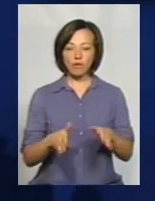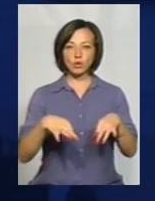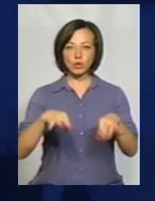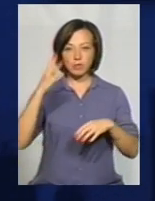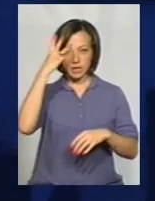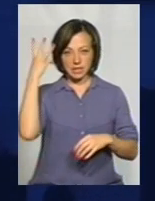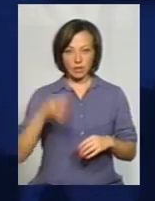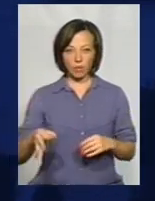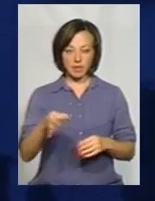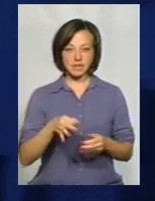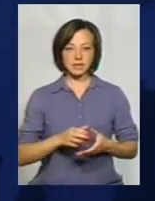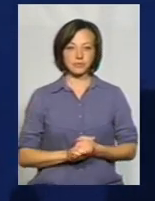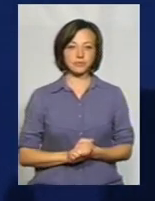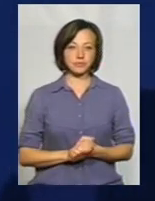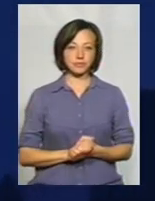Хмельницькій області.